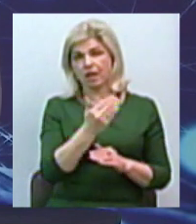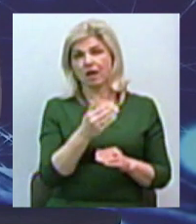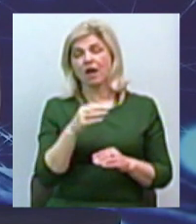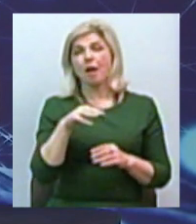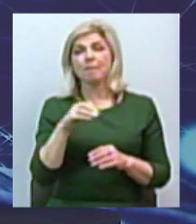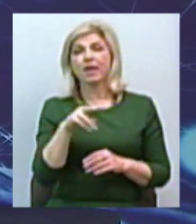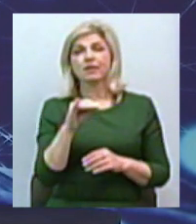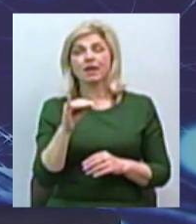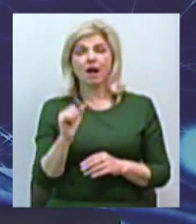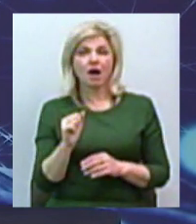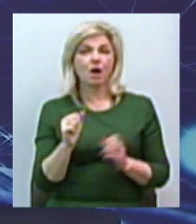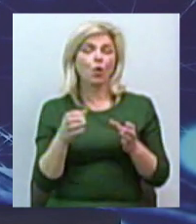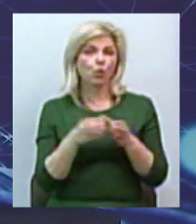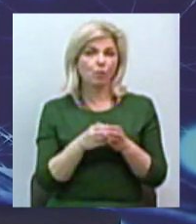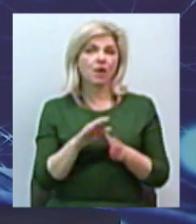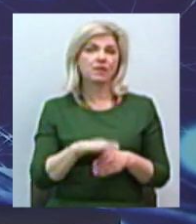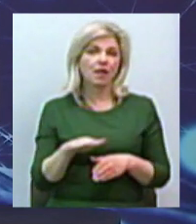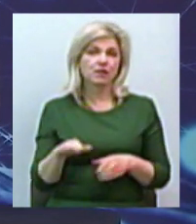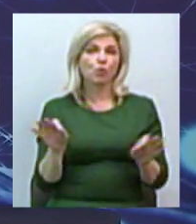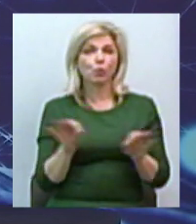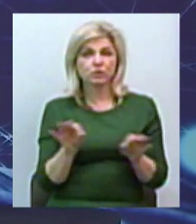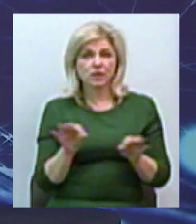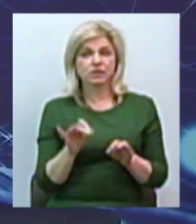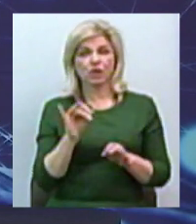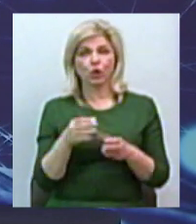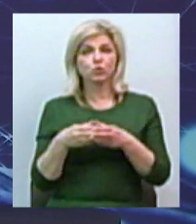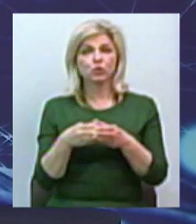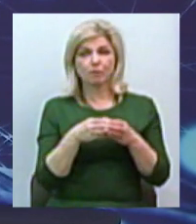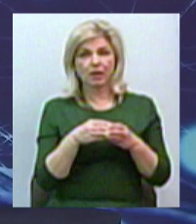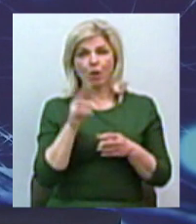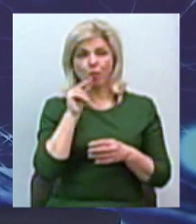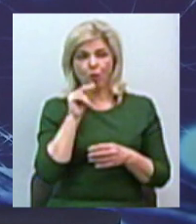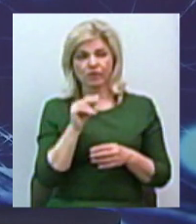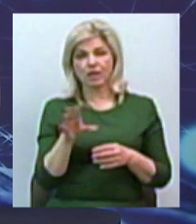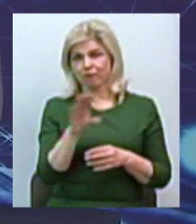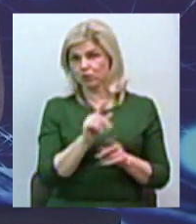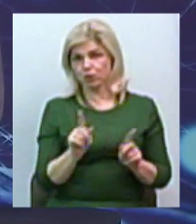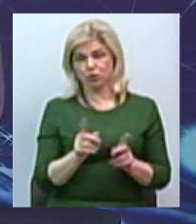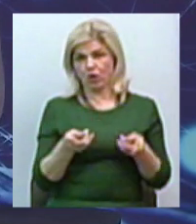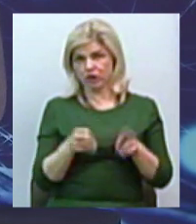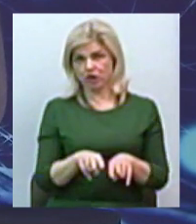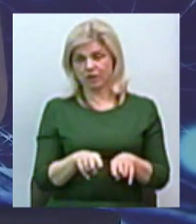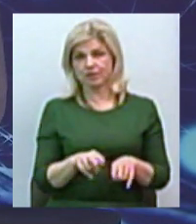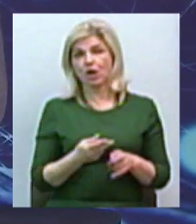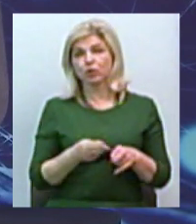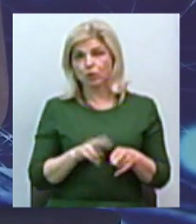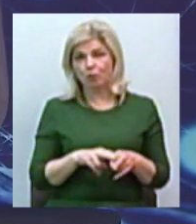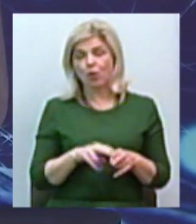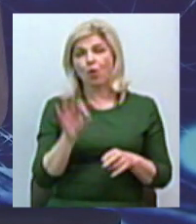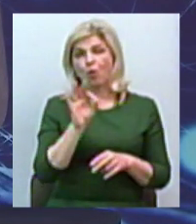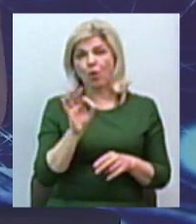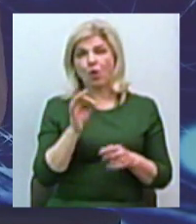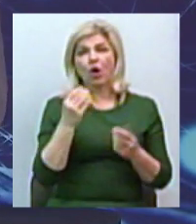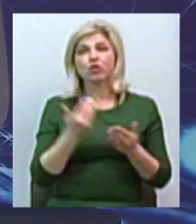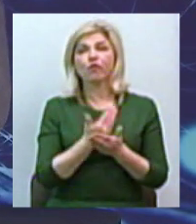їх не так багато, а дитячі, музичні, та суспільний мовник. Власне, це все, що лишається. Тому про інформаційну